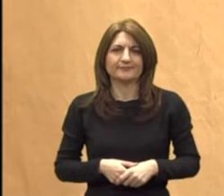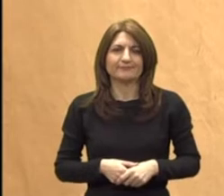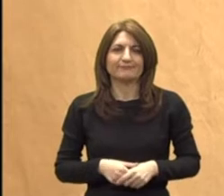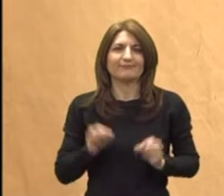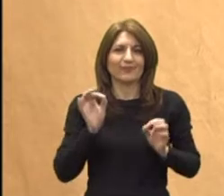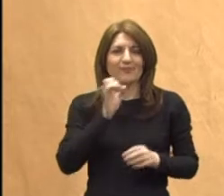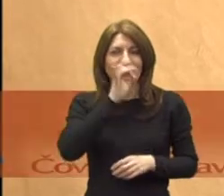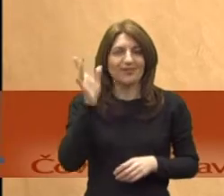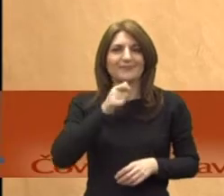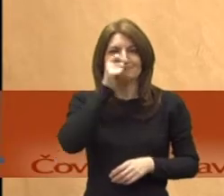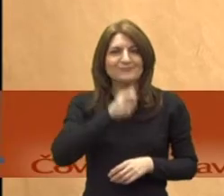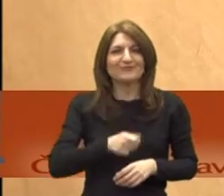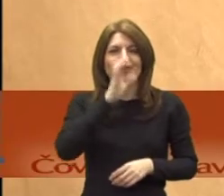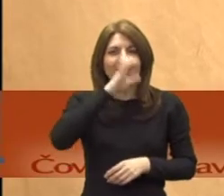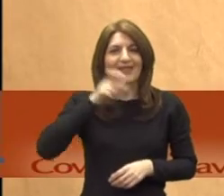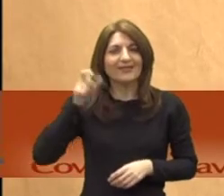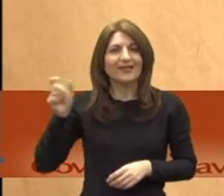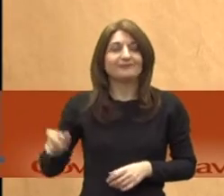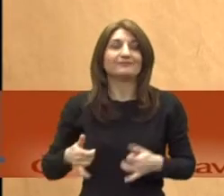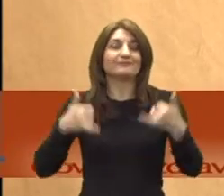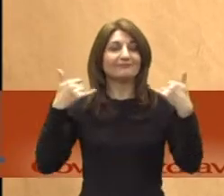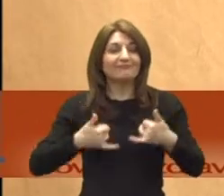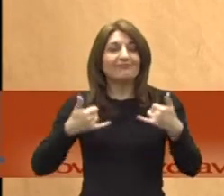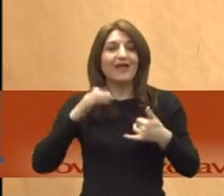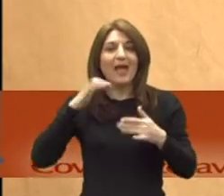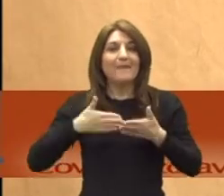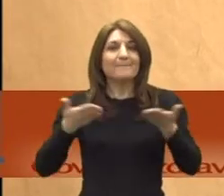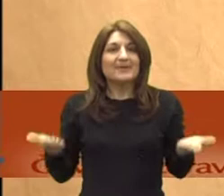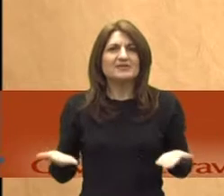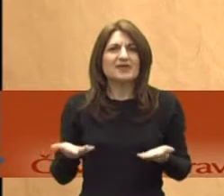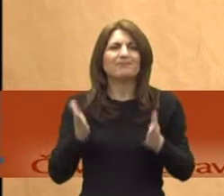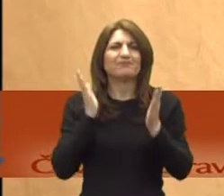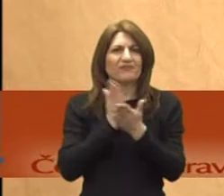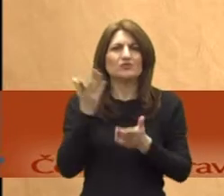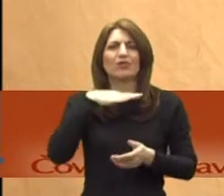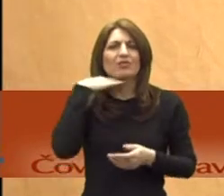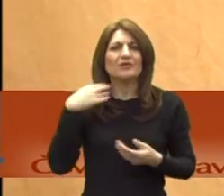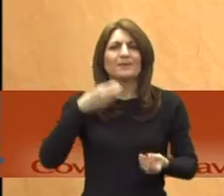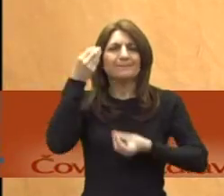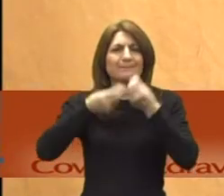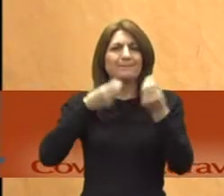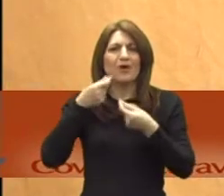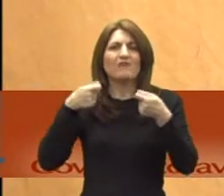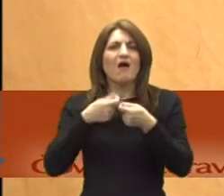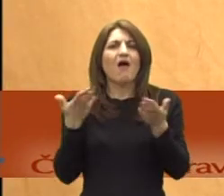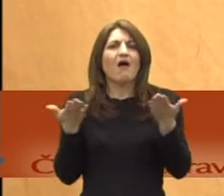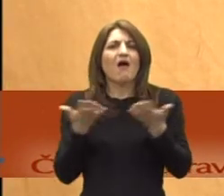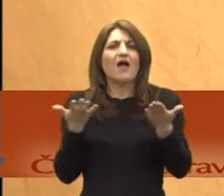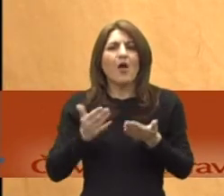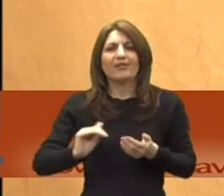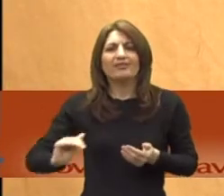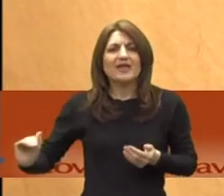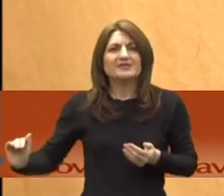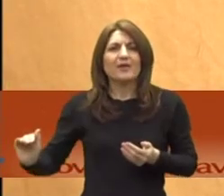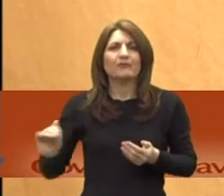Dobar dan, poštovani gledatelji. Danasnja emisija već dosta se priča o tome kako bi se djeca